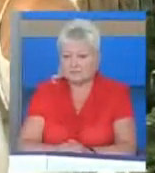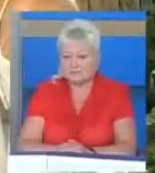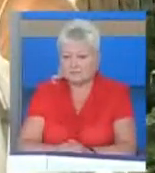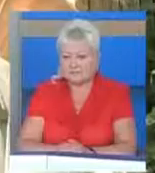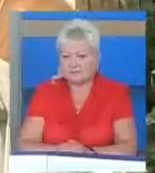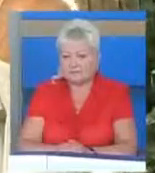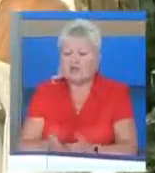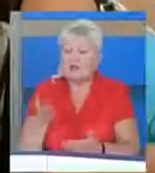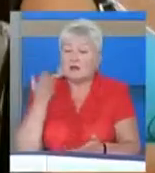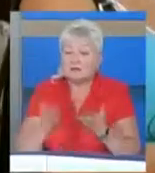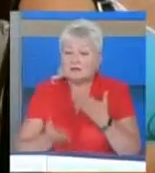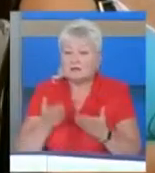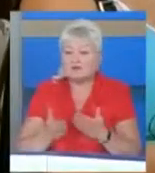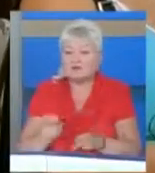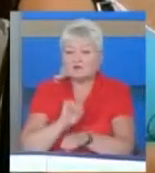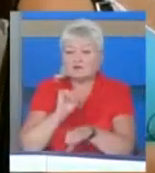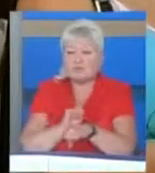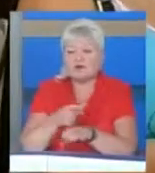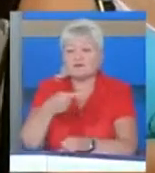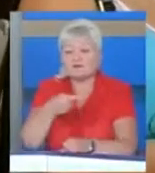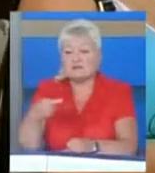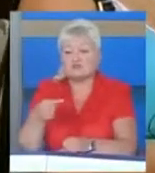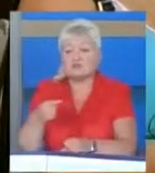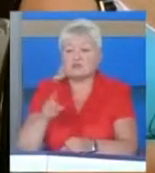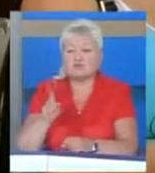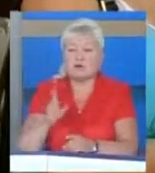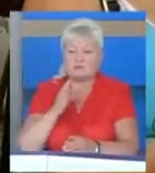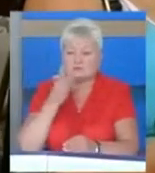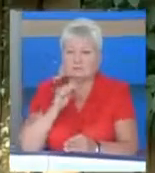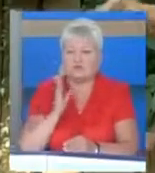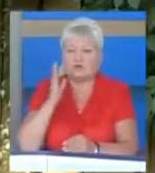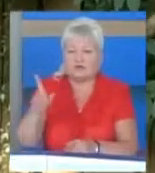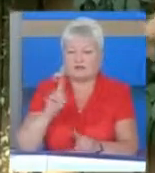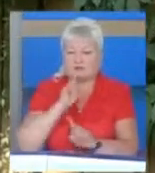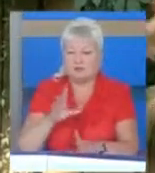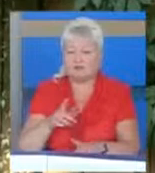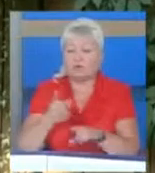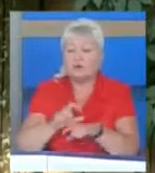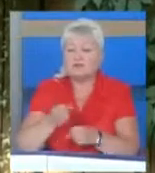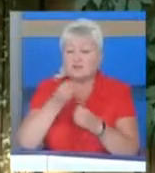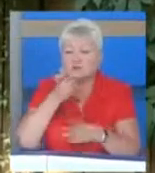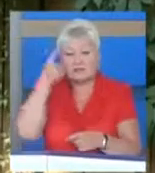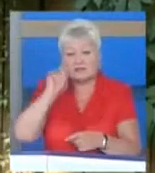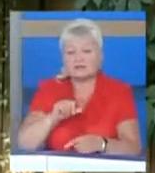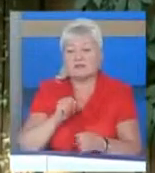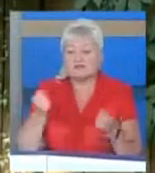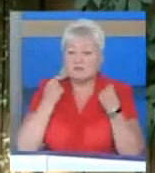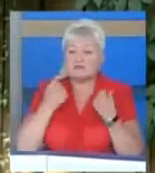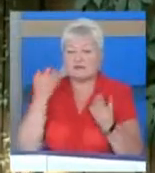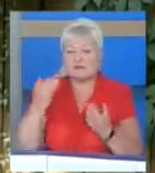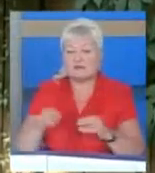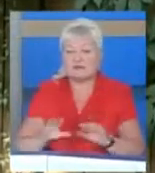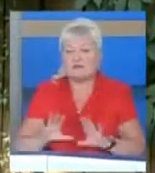Але якщо зациклюватися на негативі, то прогресу не буде. Це то признають як самі спортсмени, так і їхні тренери.